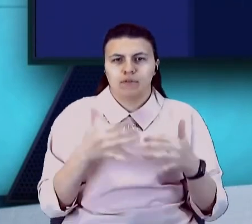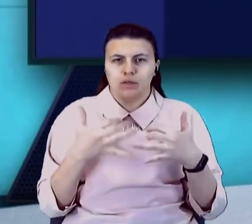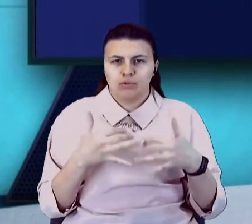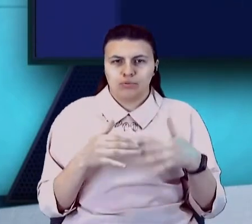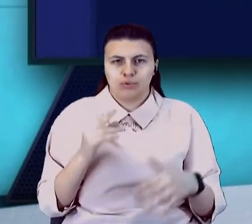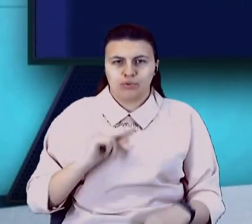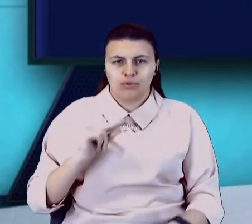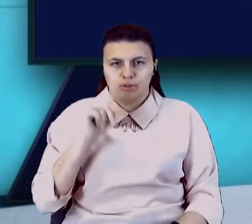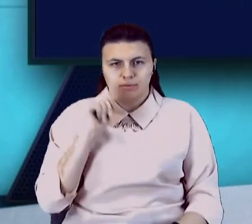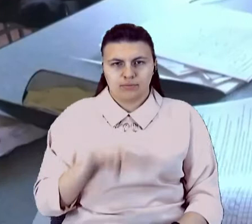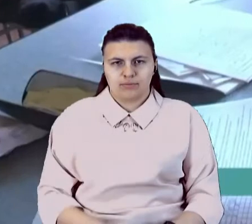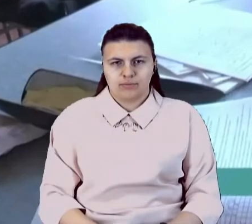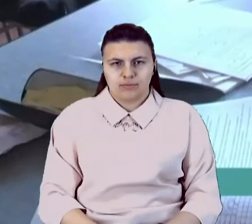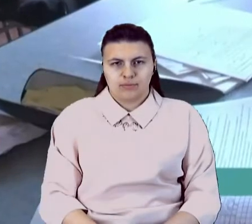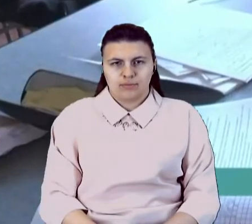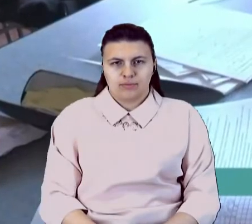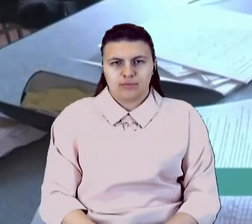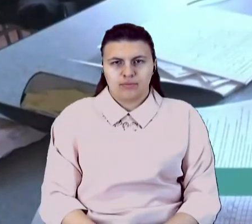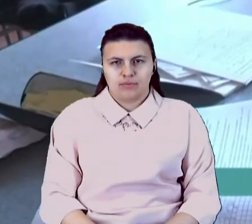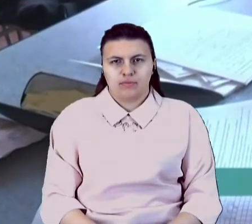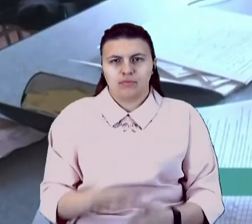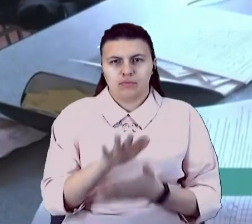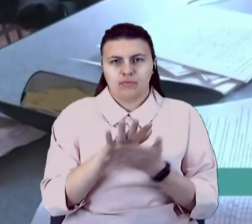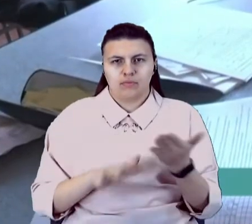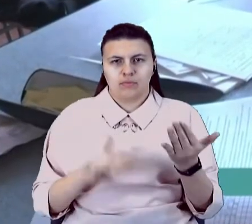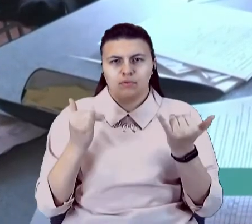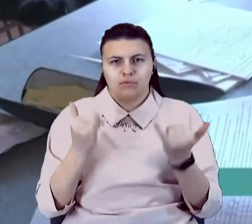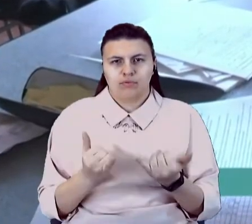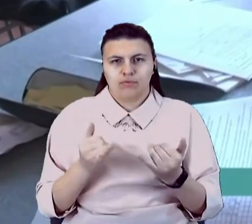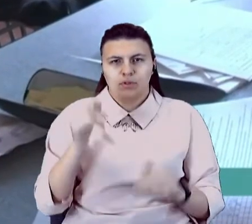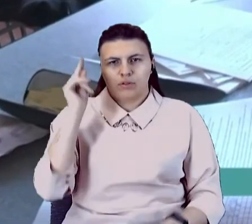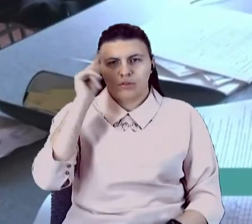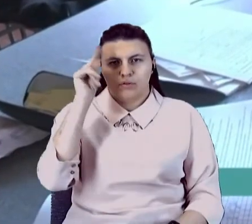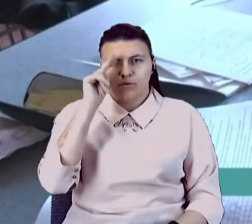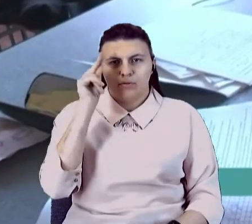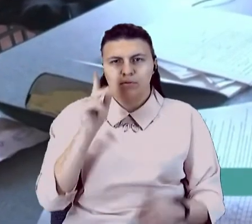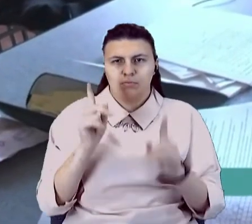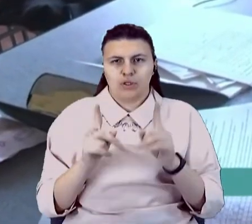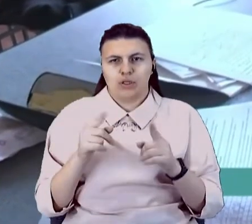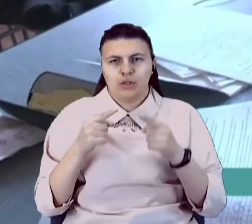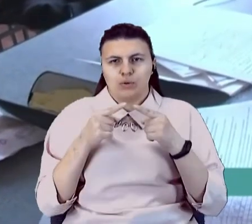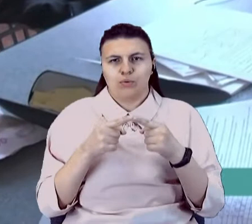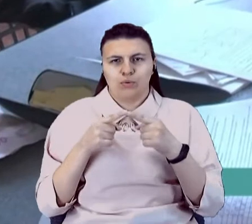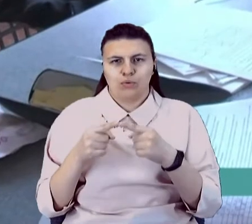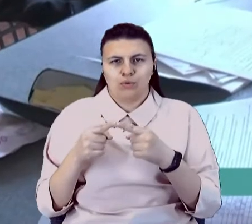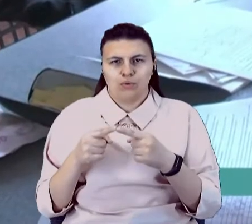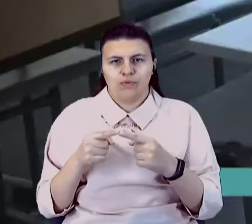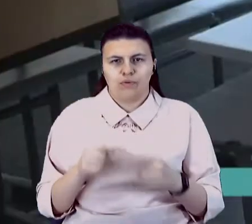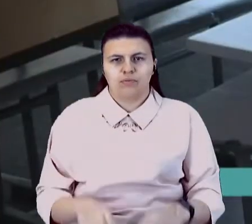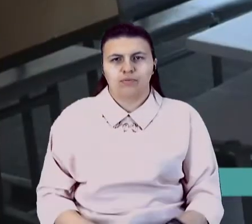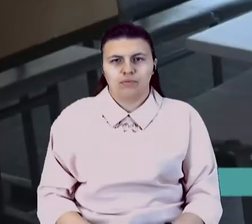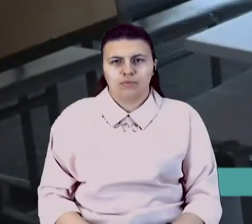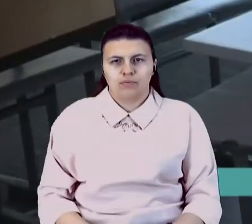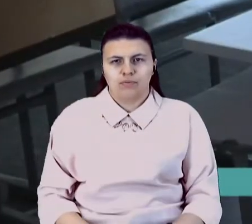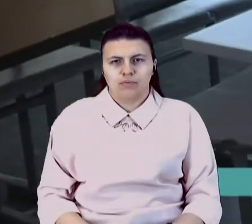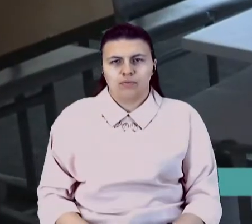знають. Продолжаємо сьогодні з вами зустрічати змерення углов і зброєння. Із